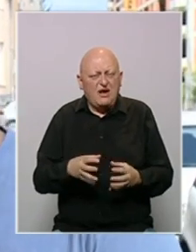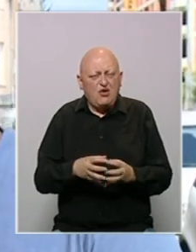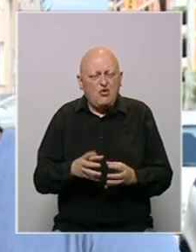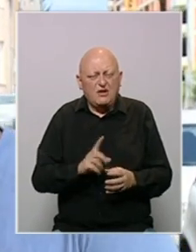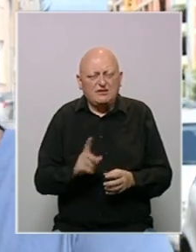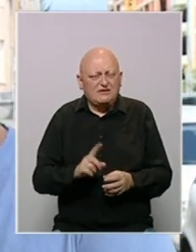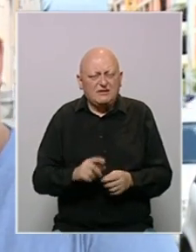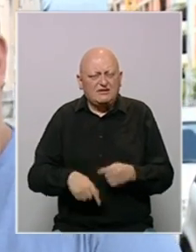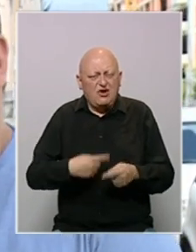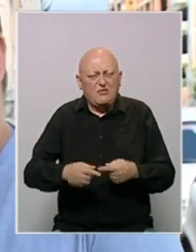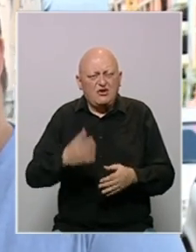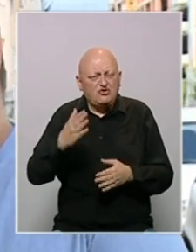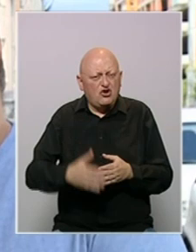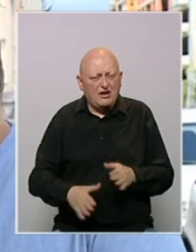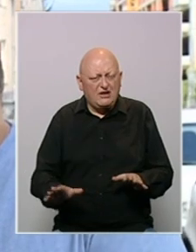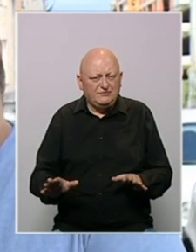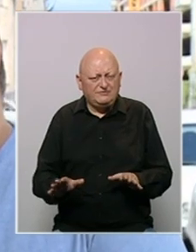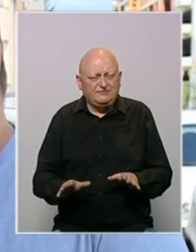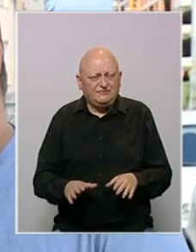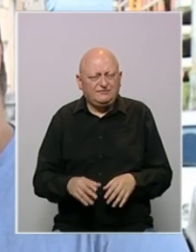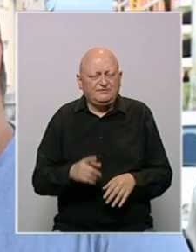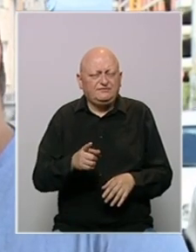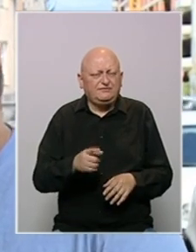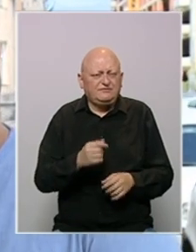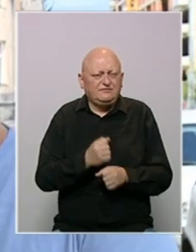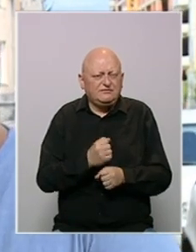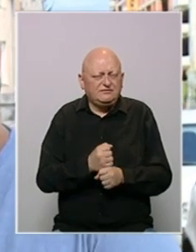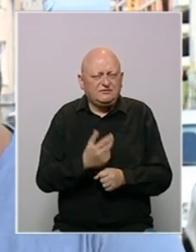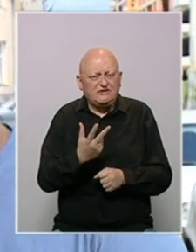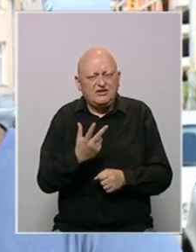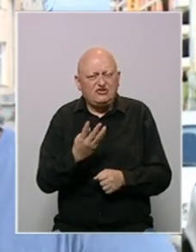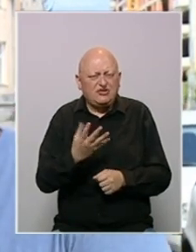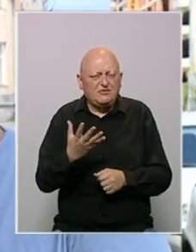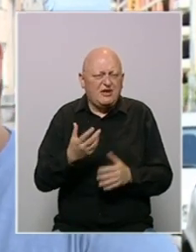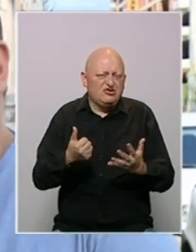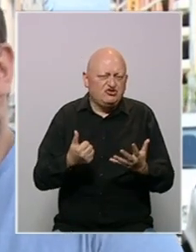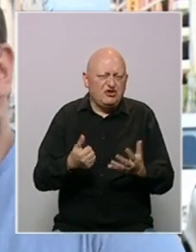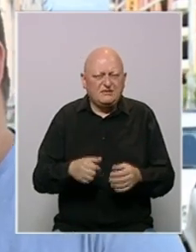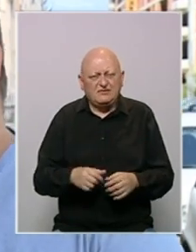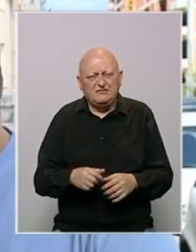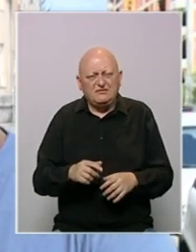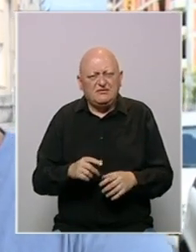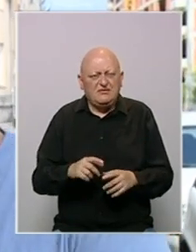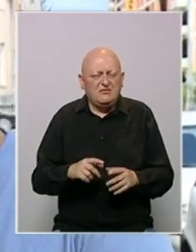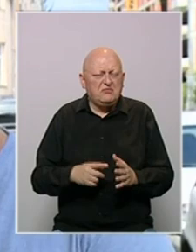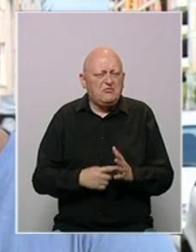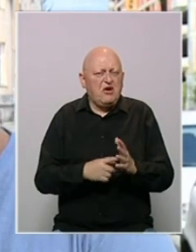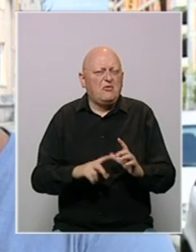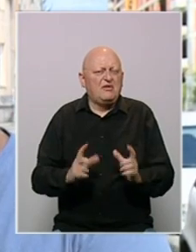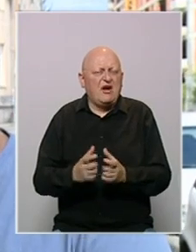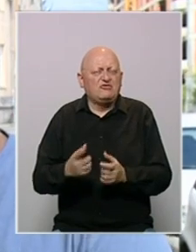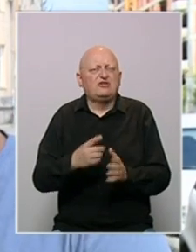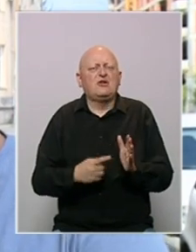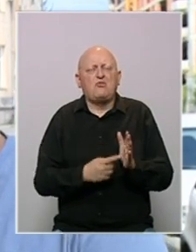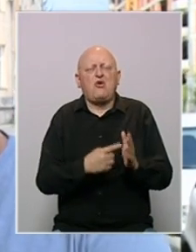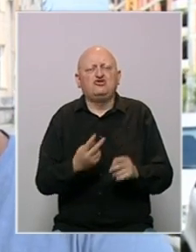nikad ne odmotaju do kraja, nego se naprave tri, četiri, pet, šest promotivnih hapšenja da se